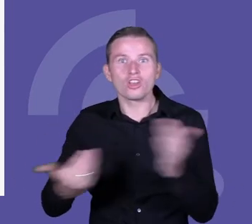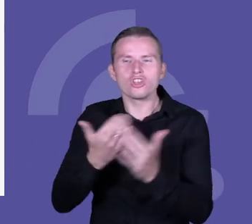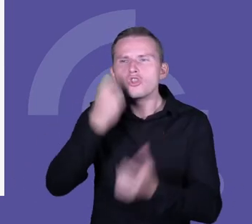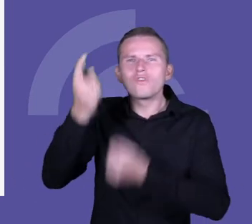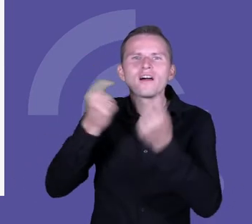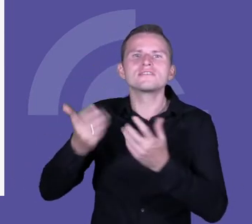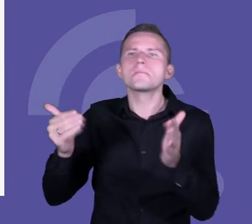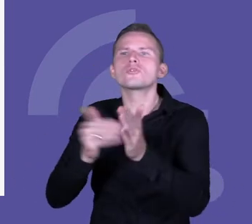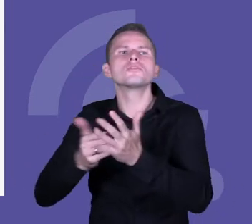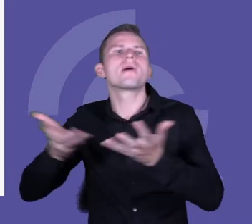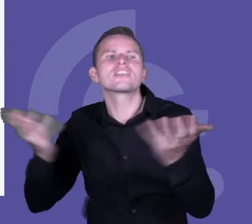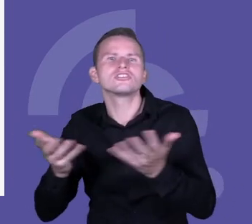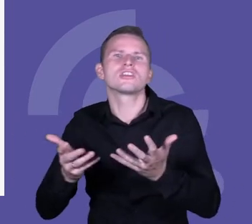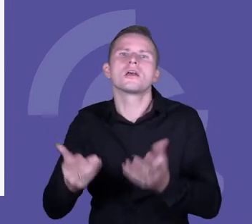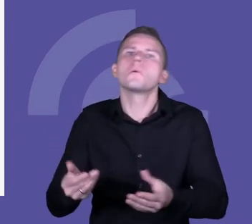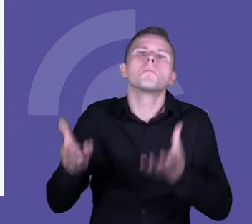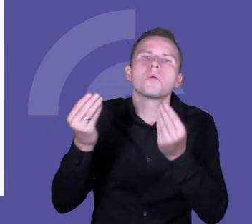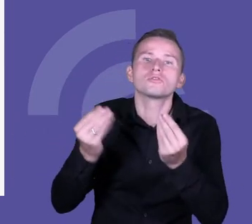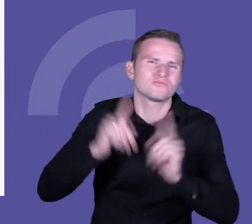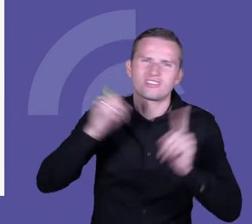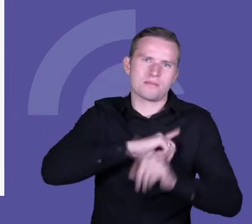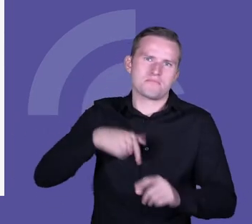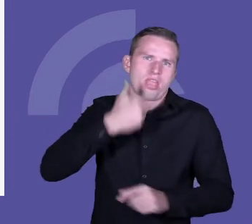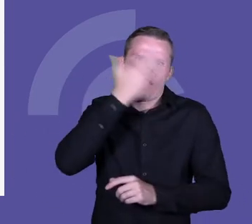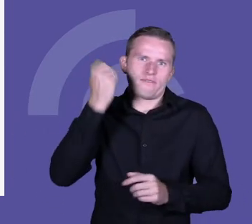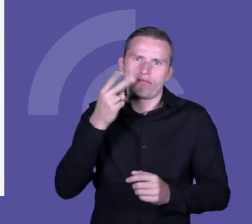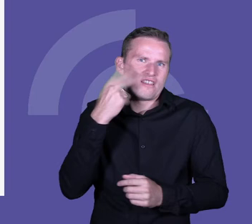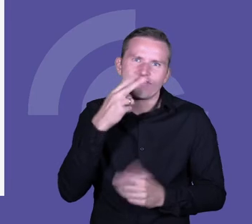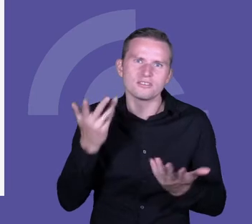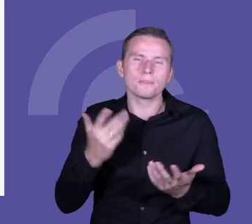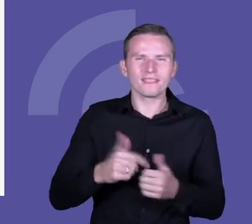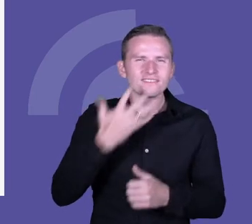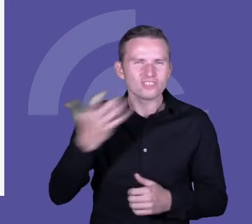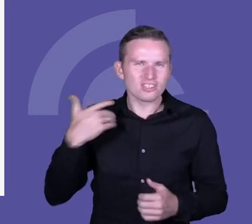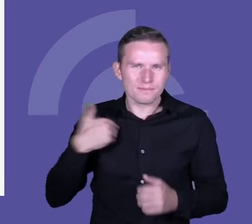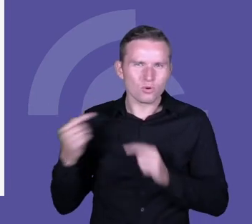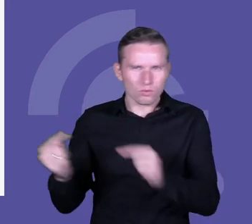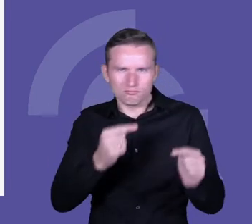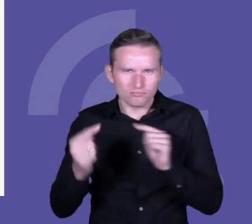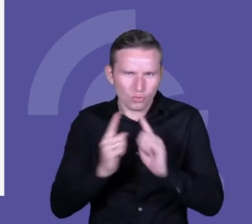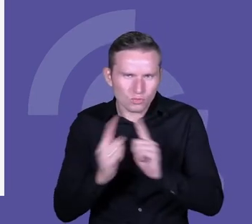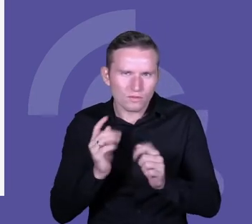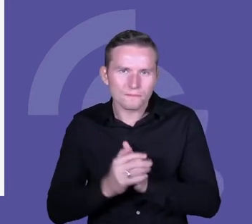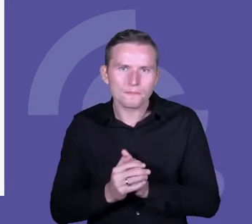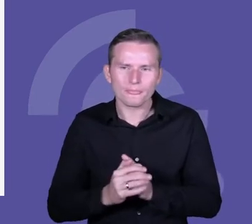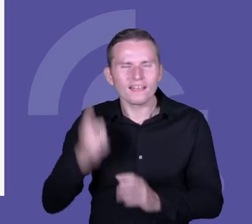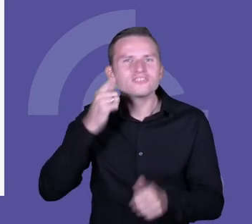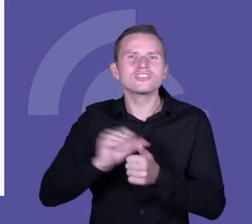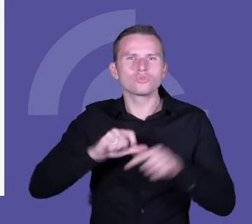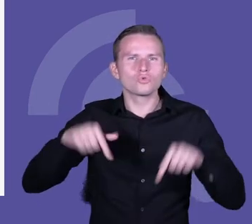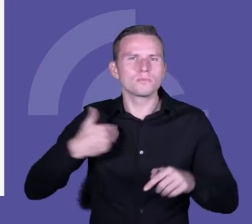potrzebujemy i do czego. No, bo słuchajcie Państwo, słuchaliście dyskusji wcześniej. Mówiliśmy często tutaj,